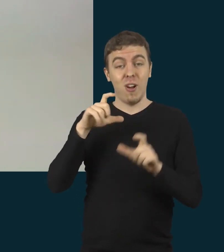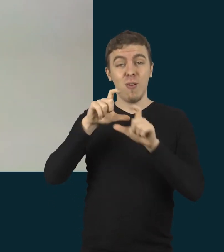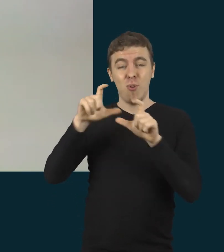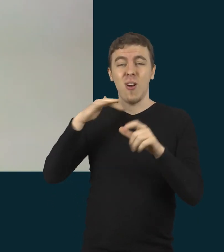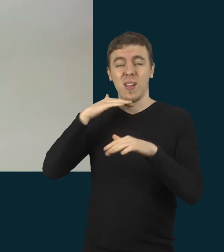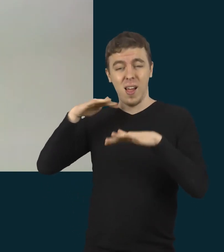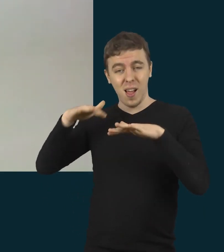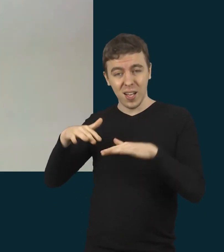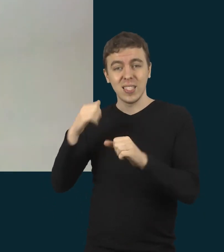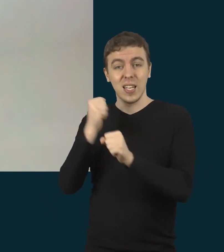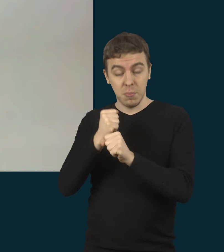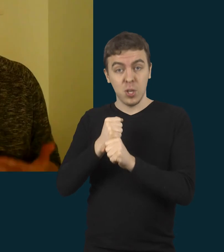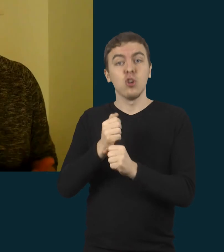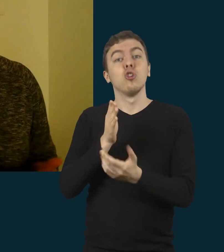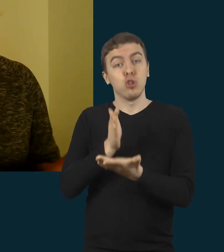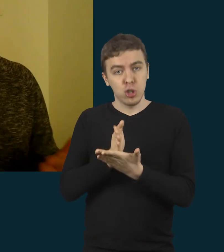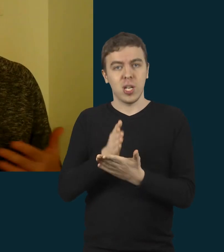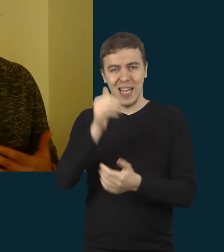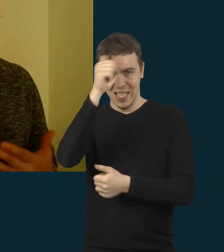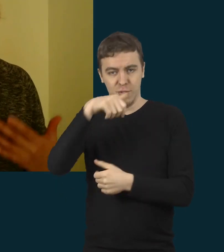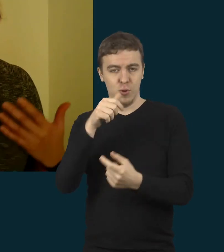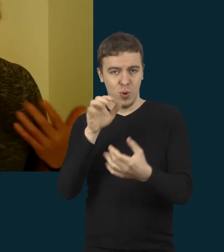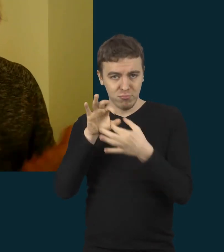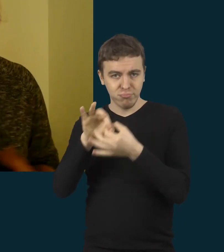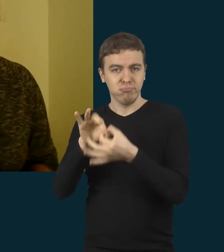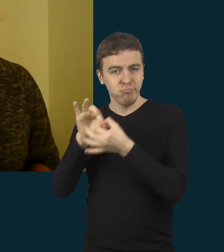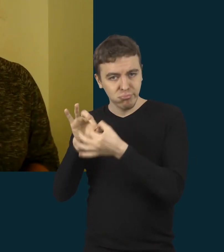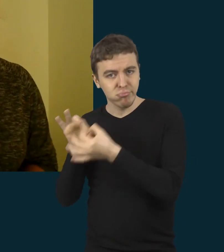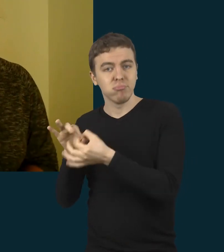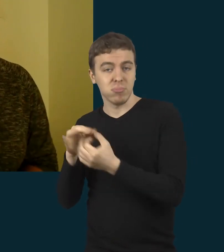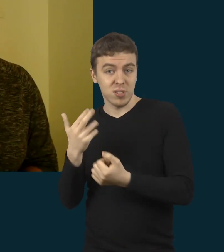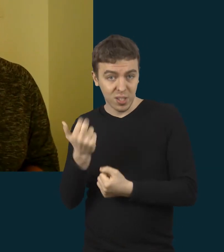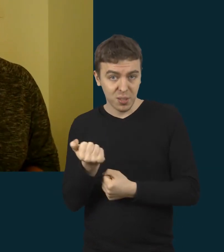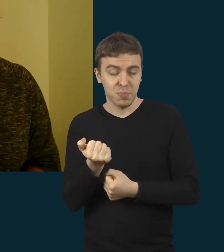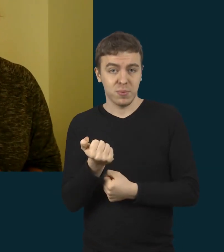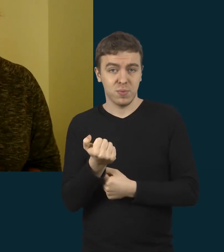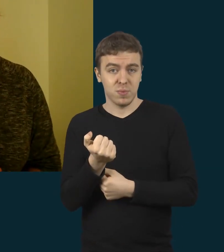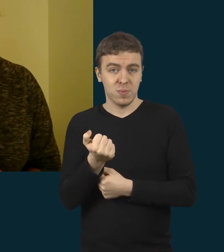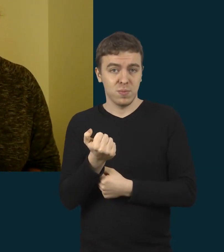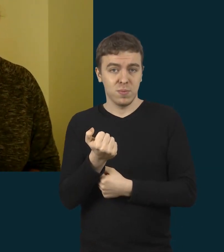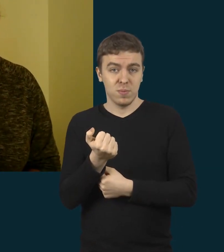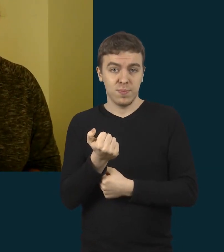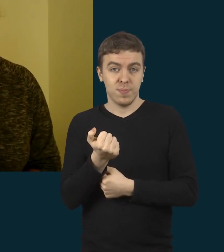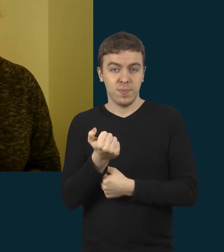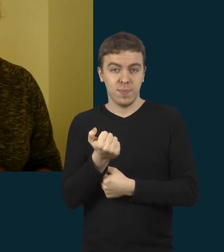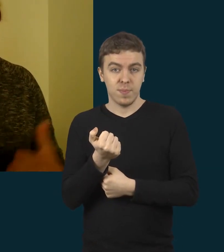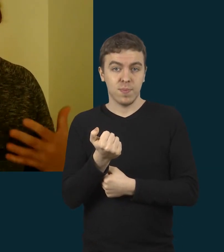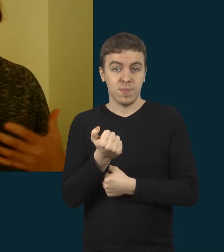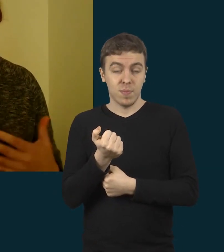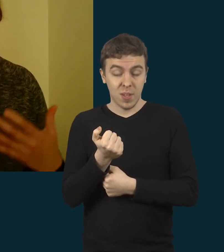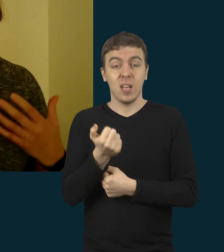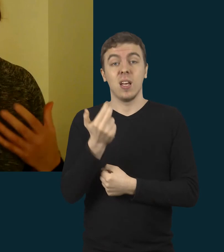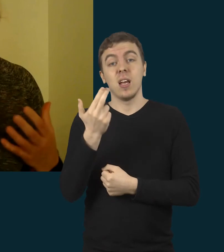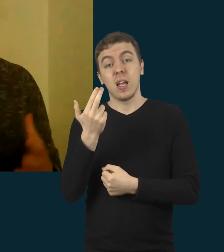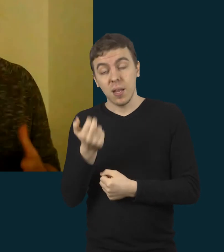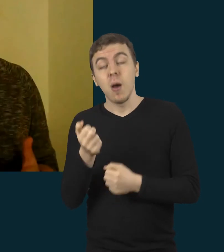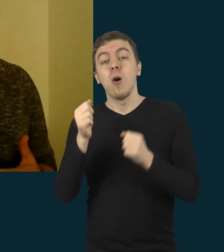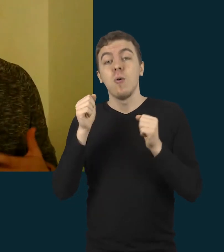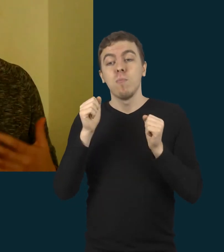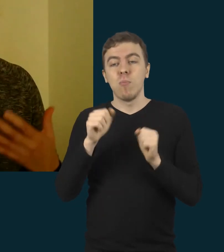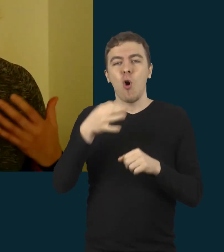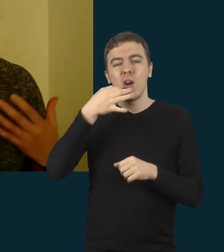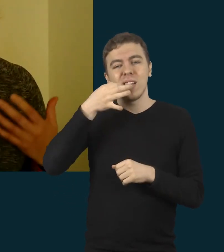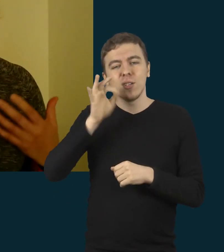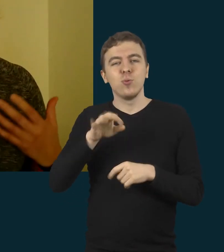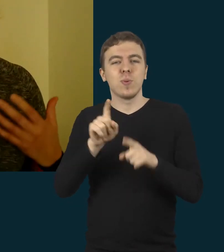taip turim tą individualų, sakykime, sąlyti su vaiku. Tai galbūt taip mes kažkokį įgūdį gal ir